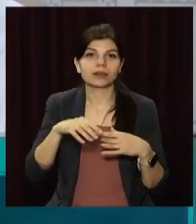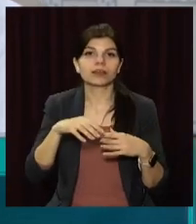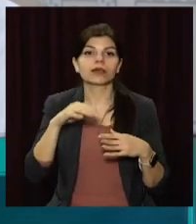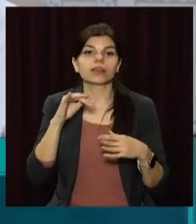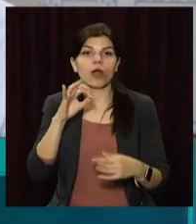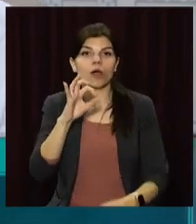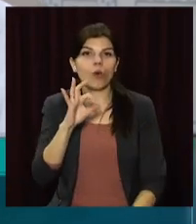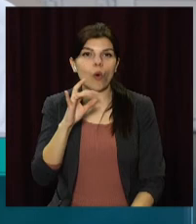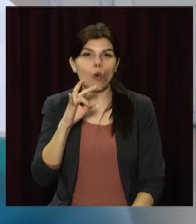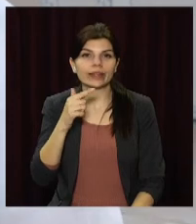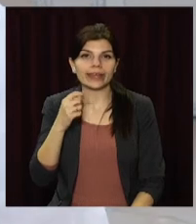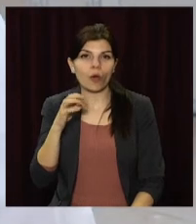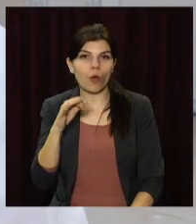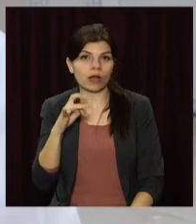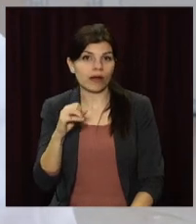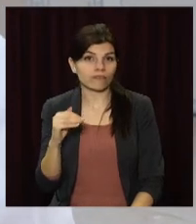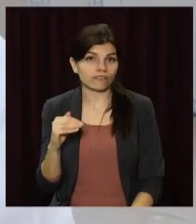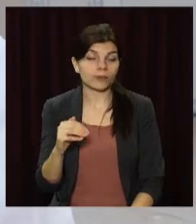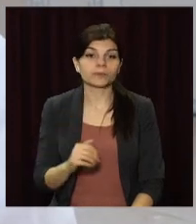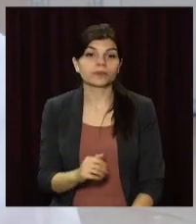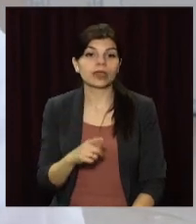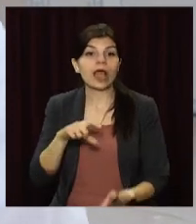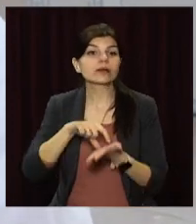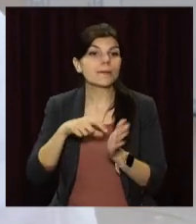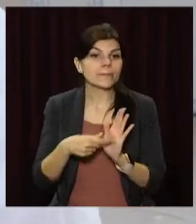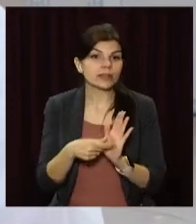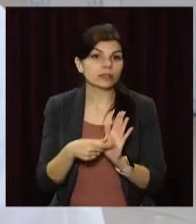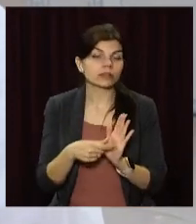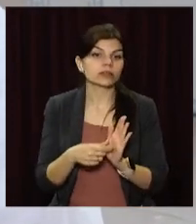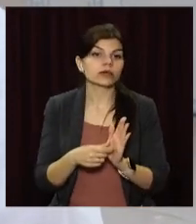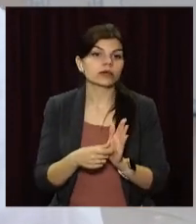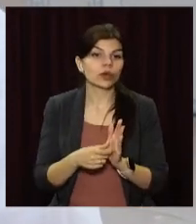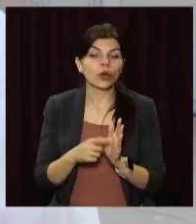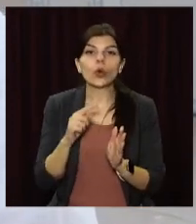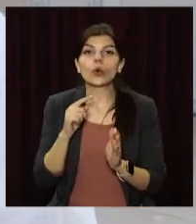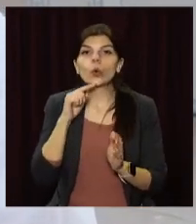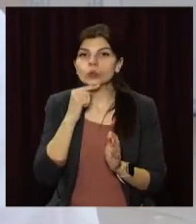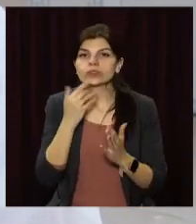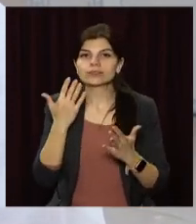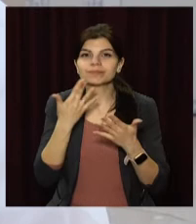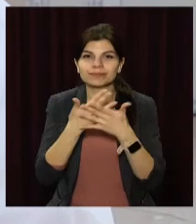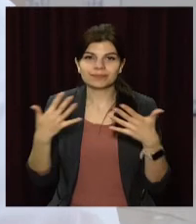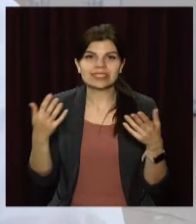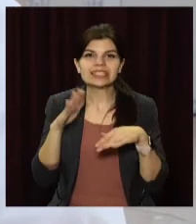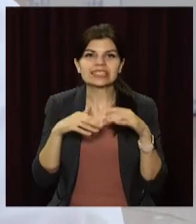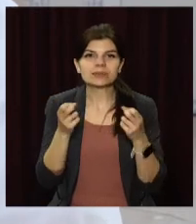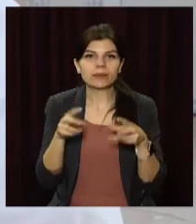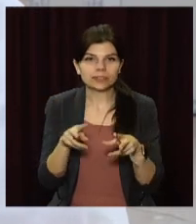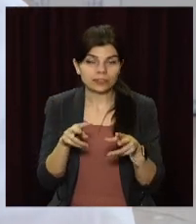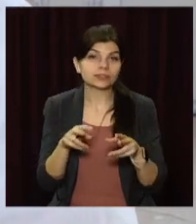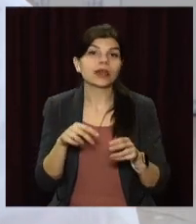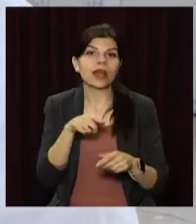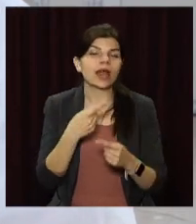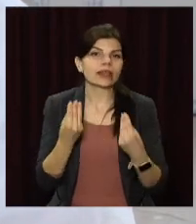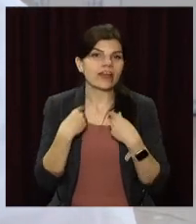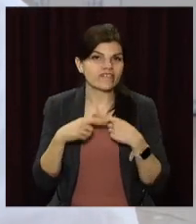ангіограф. Будуть кабінети узких спеціалістів. Це нам дасть